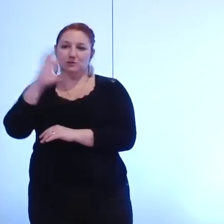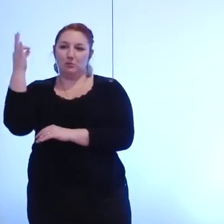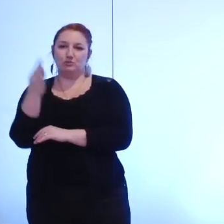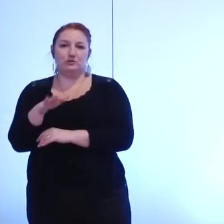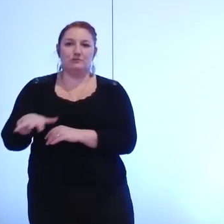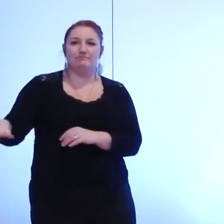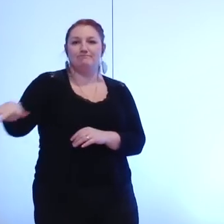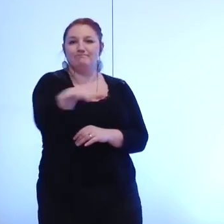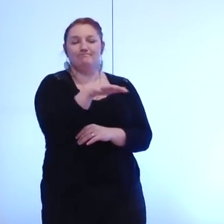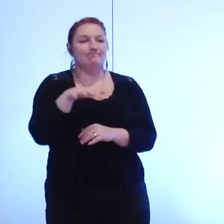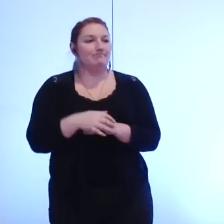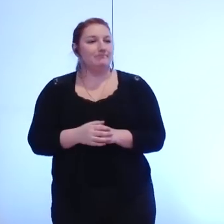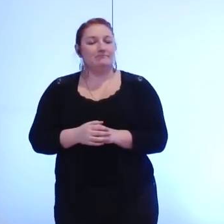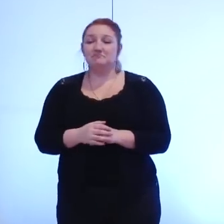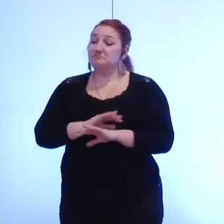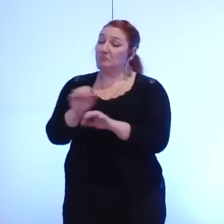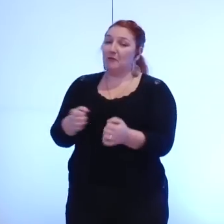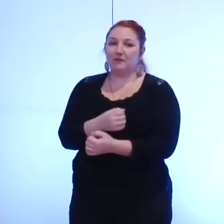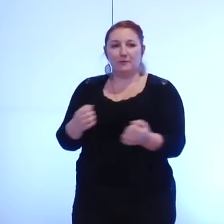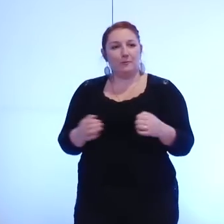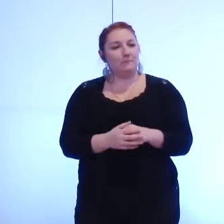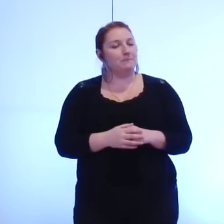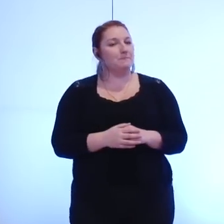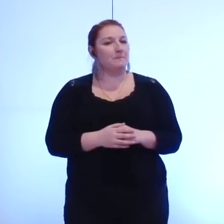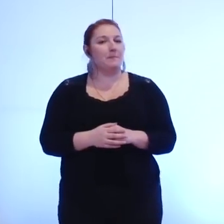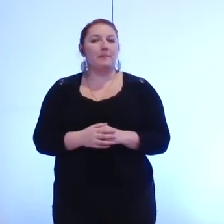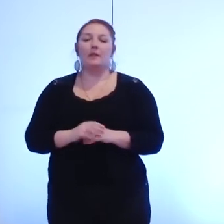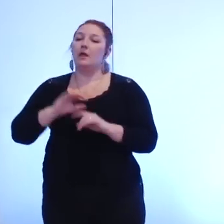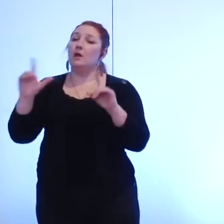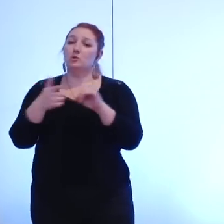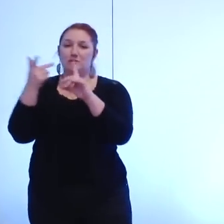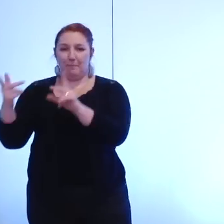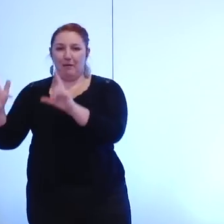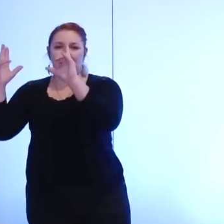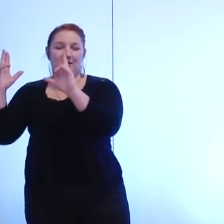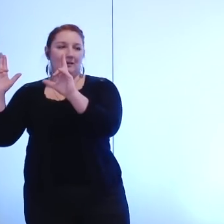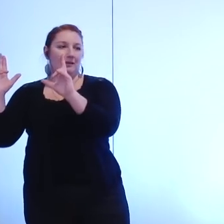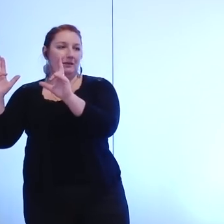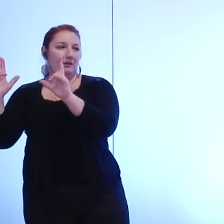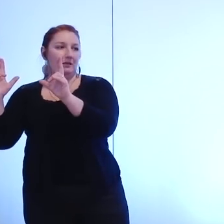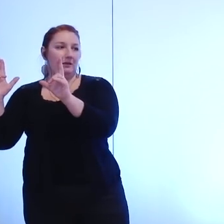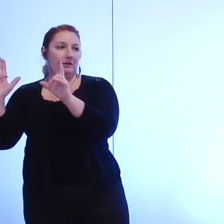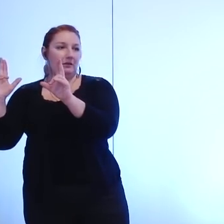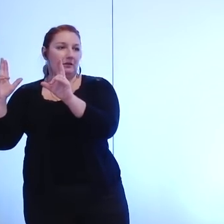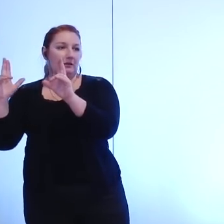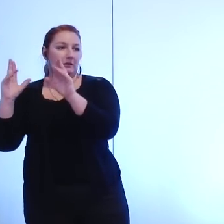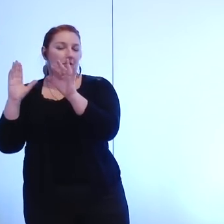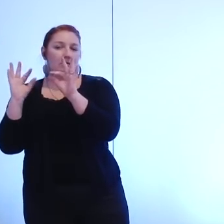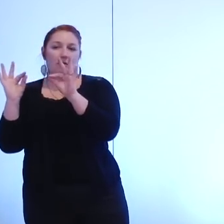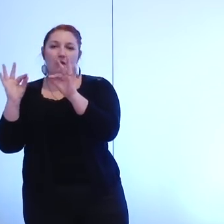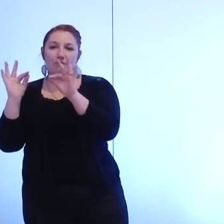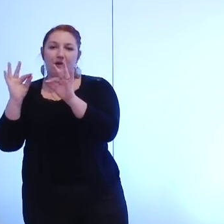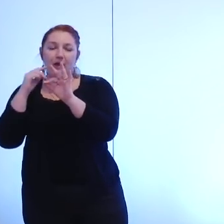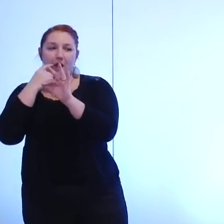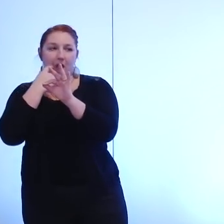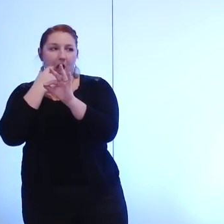unanimité merveilleux la deuxième partie sur donc le fait que